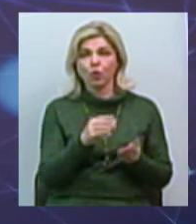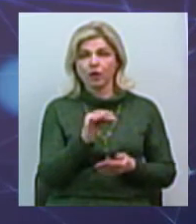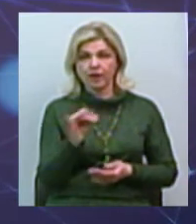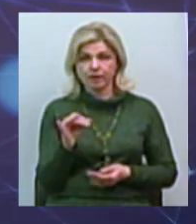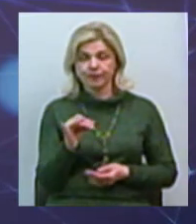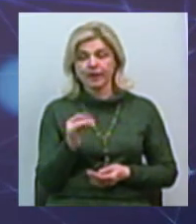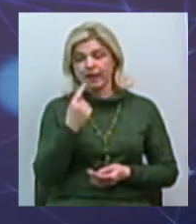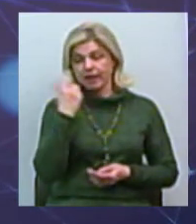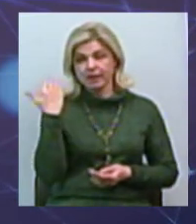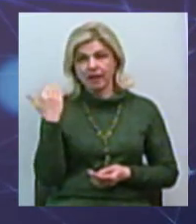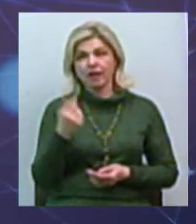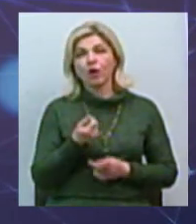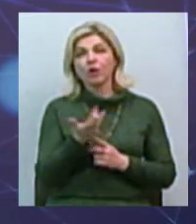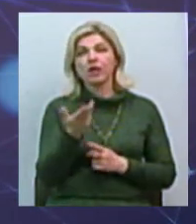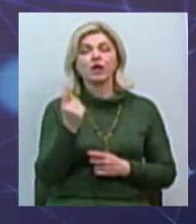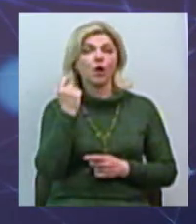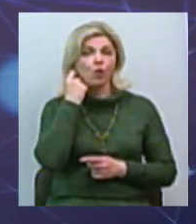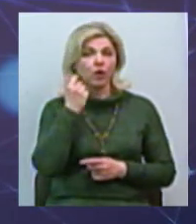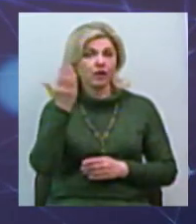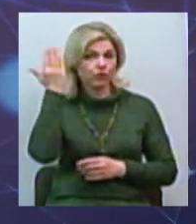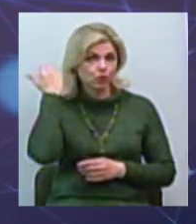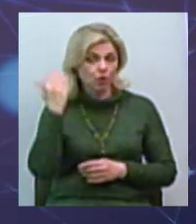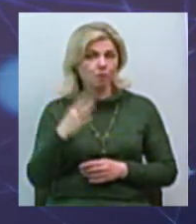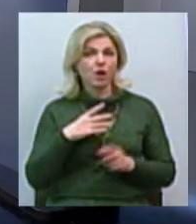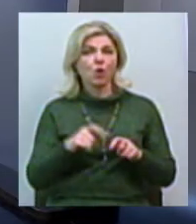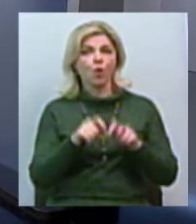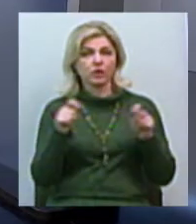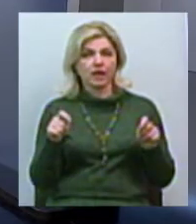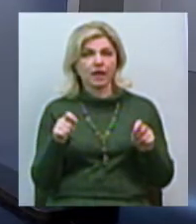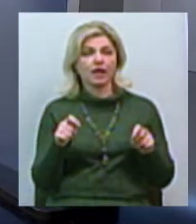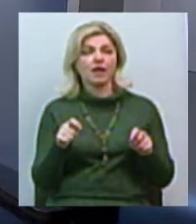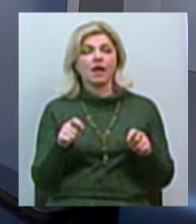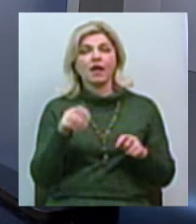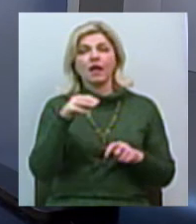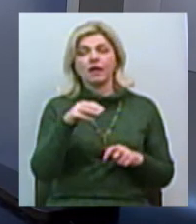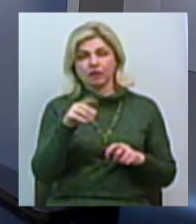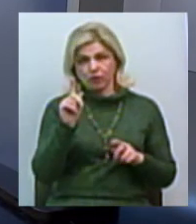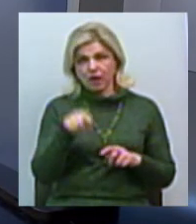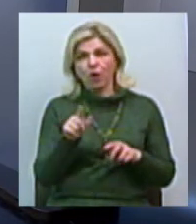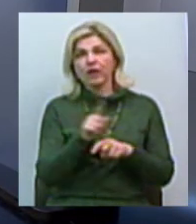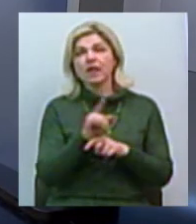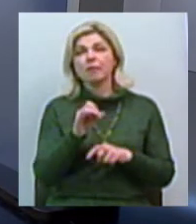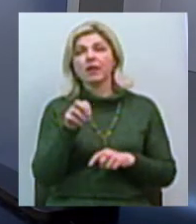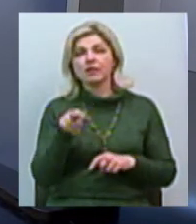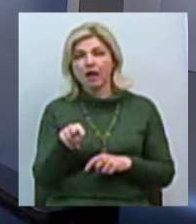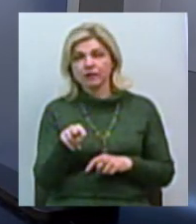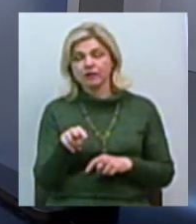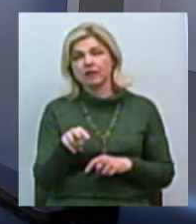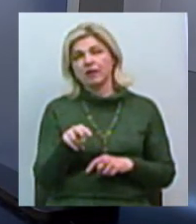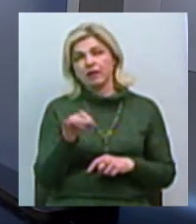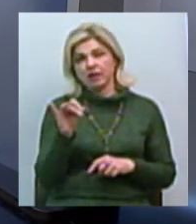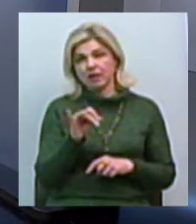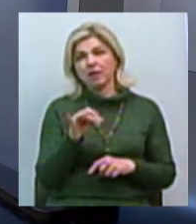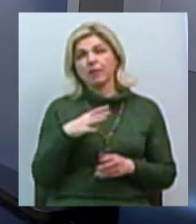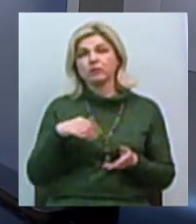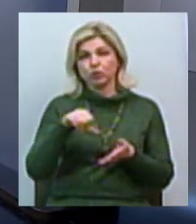Буквально кілька років тому у нас відкрилися дуже потужні два термінали в Миколаївському порту, до яких так само має відношення безпосередньо Василь Капацина.